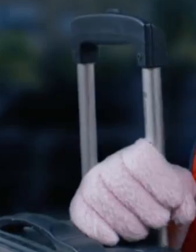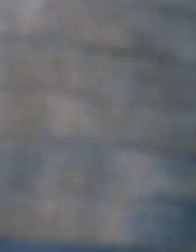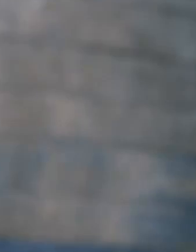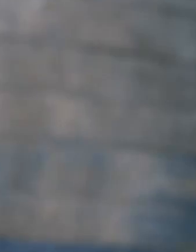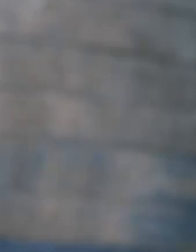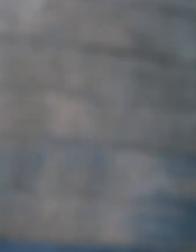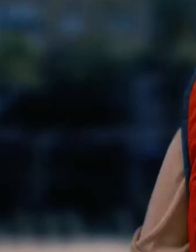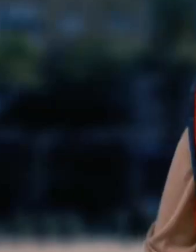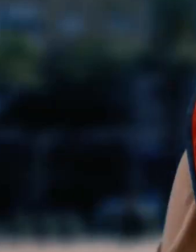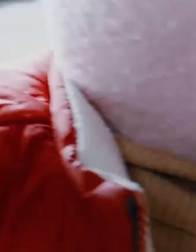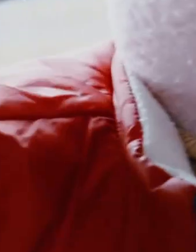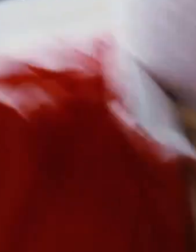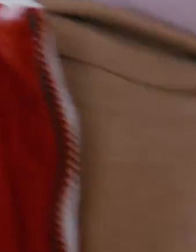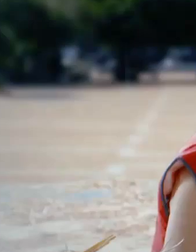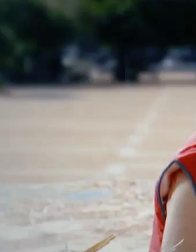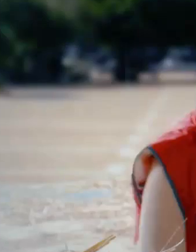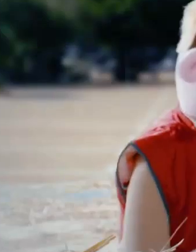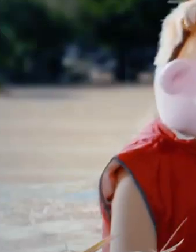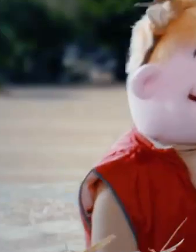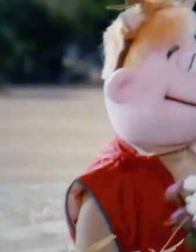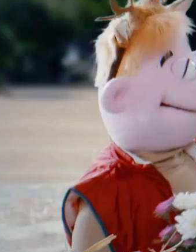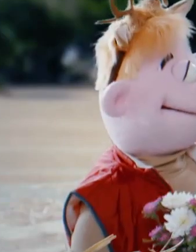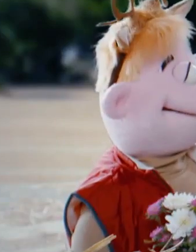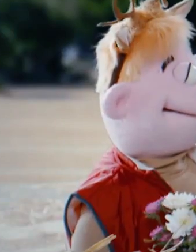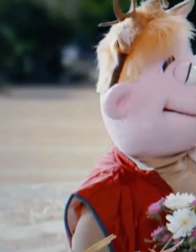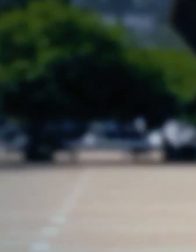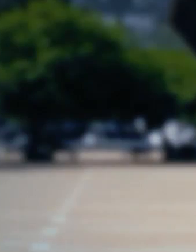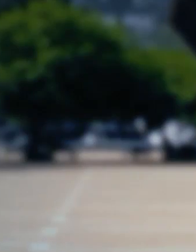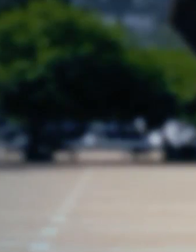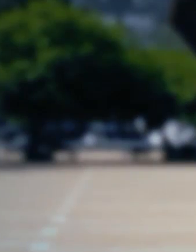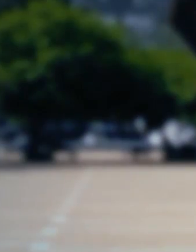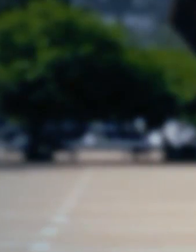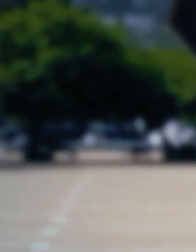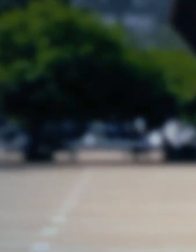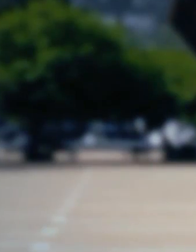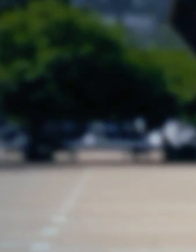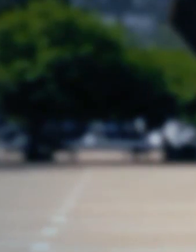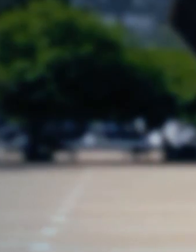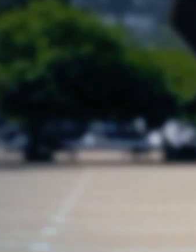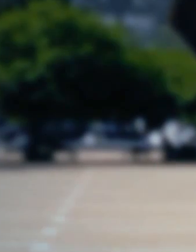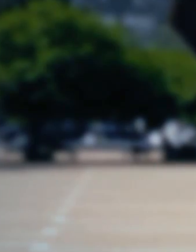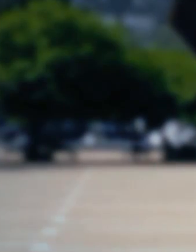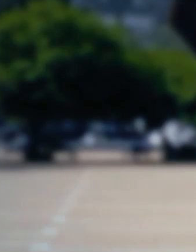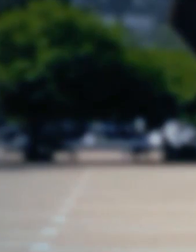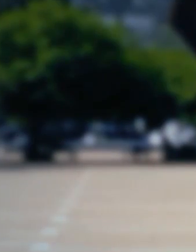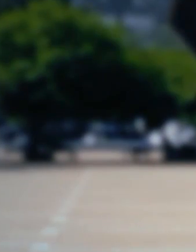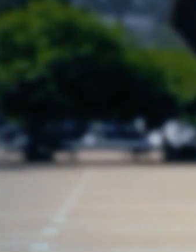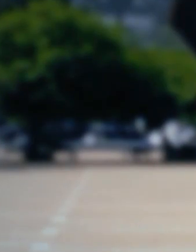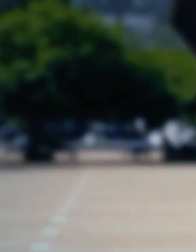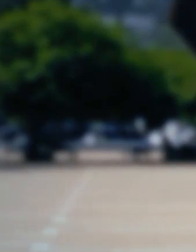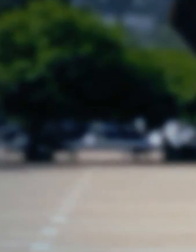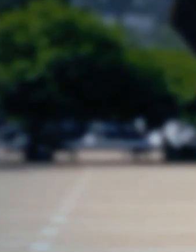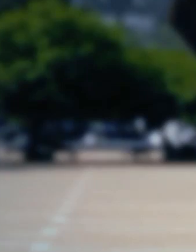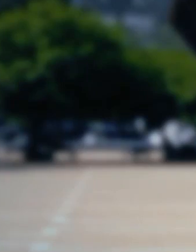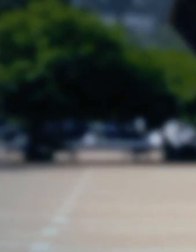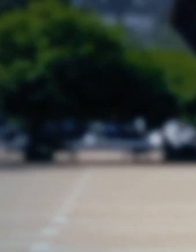עושים? כך, נשארה לי צפרדיה. תקע, אין צור לחשוש מהחורף. אנחנו בחברת החשמל נערכים לקראתו. שותפים עבדי דין,